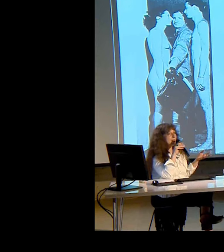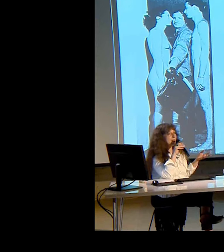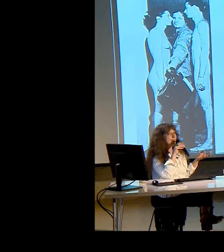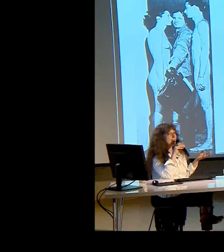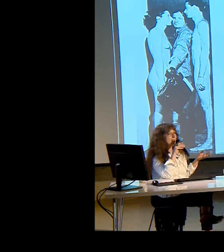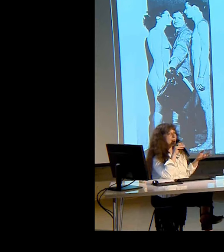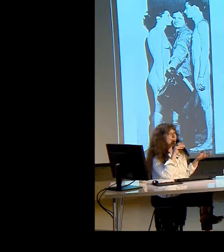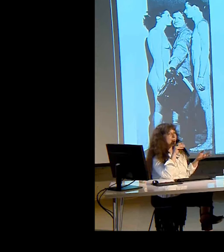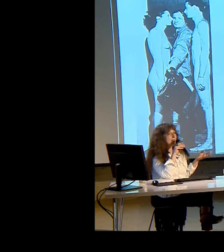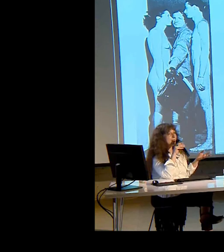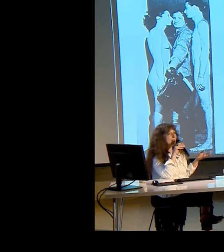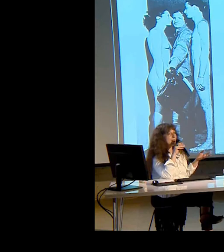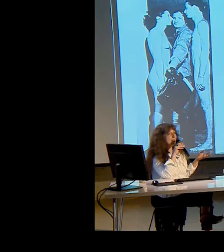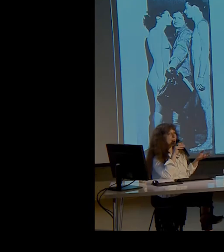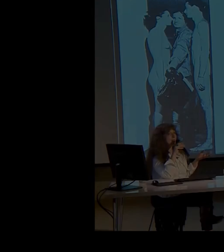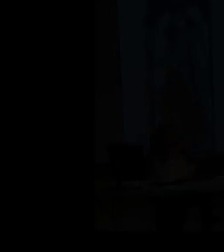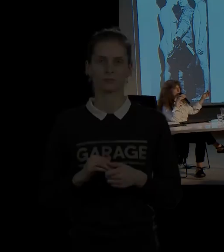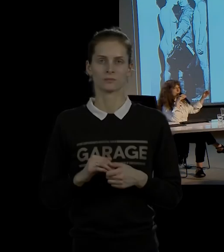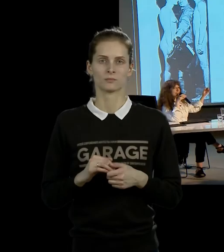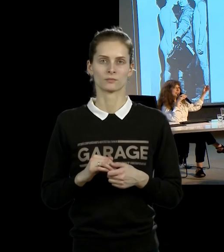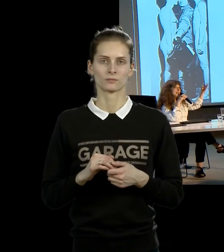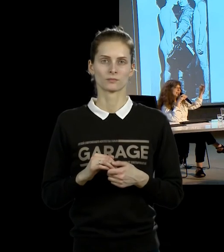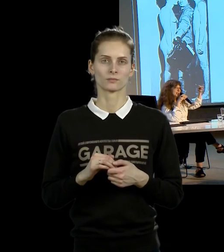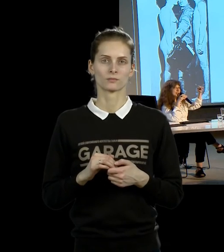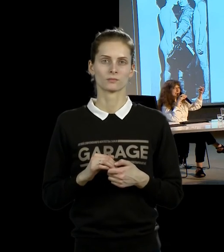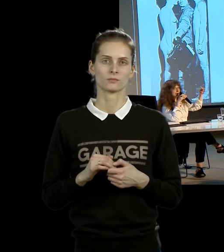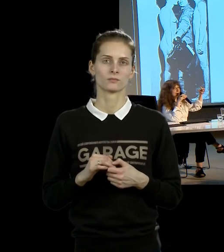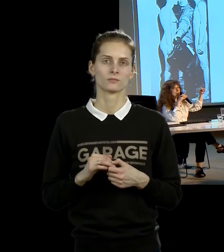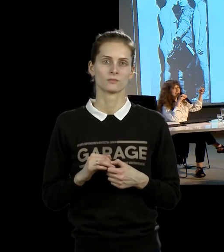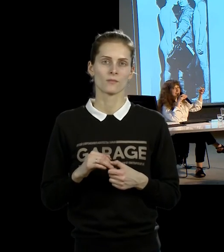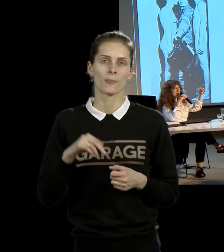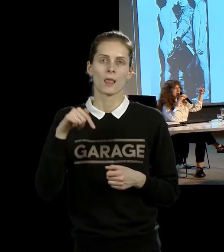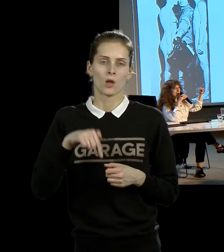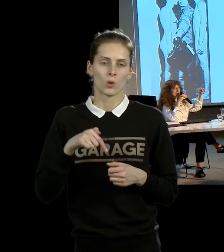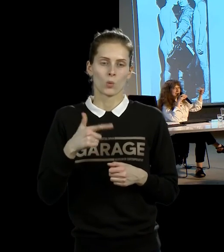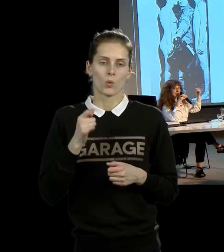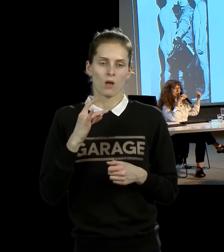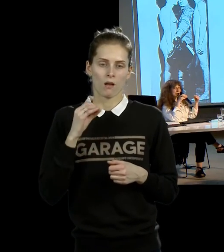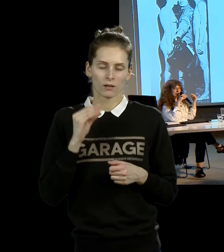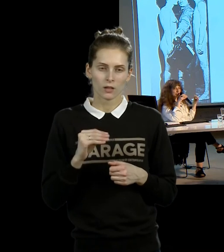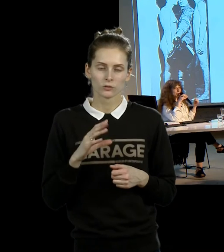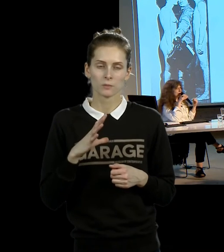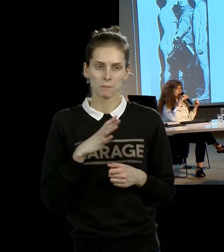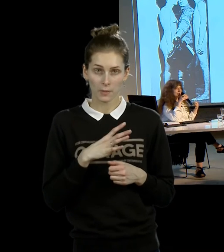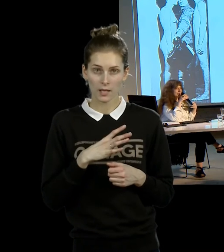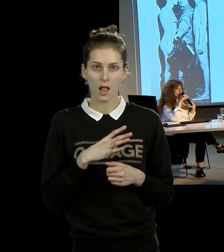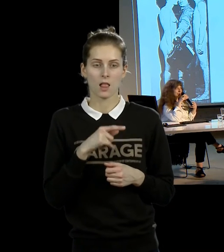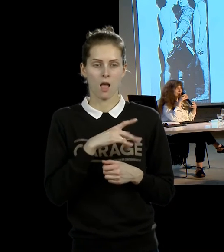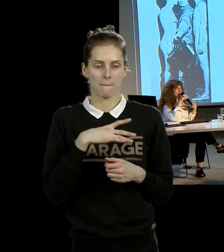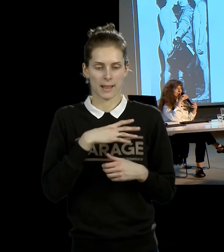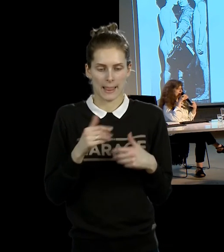неотрывно смотрят друг на друга. Все-таки они не так тесно стояли. Это не было настолько